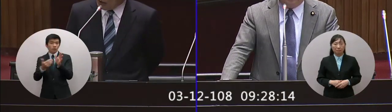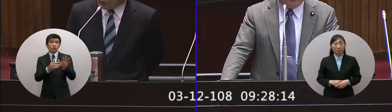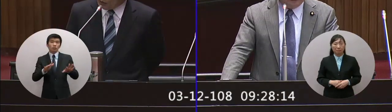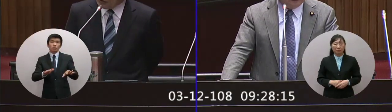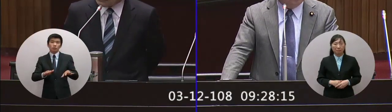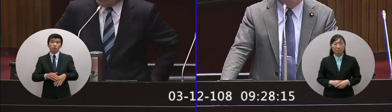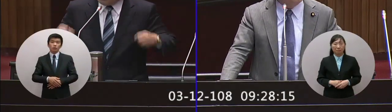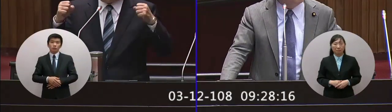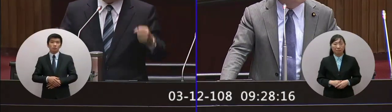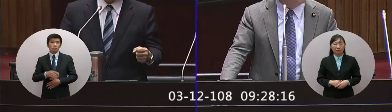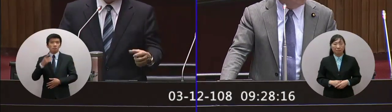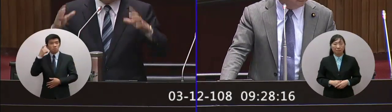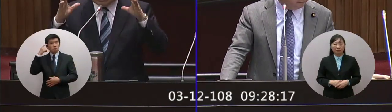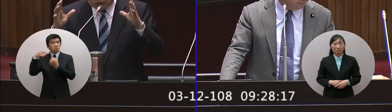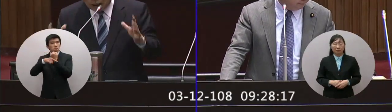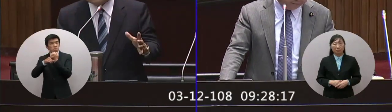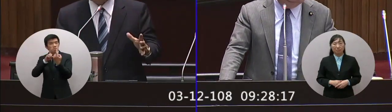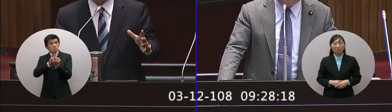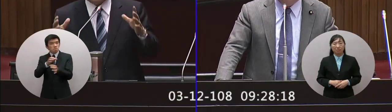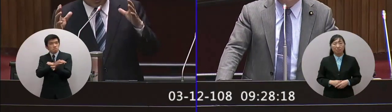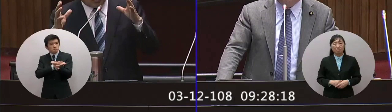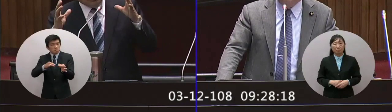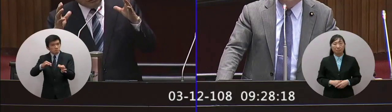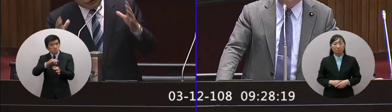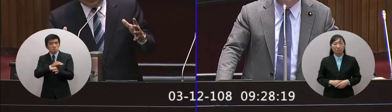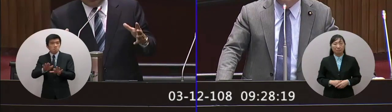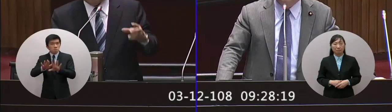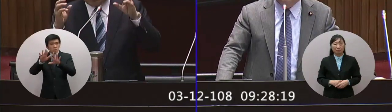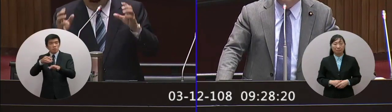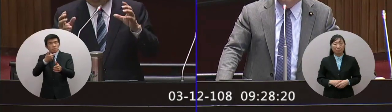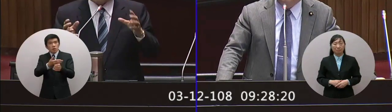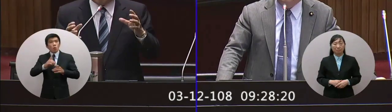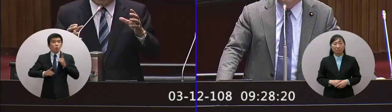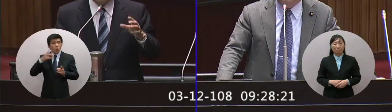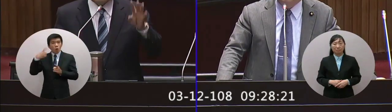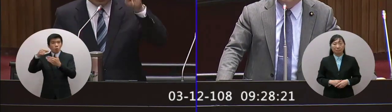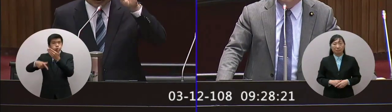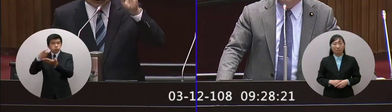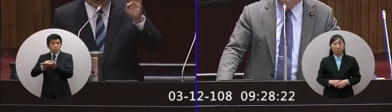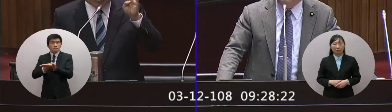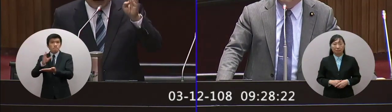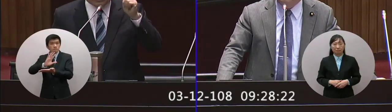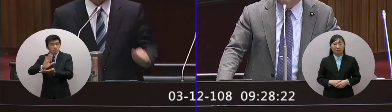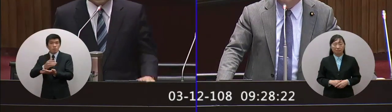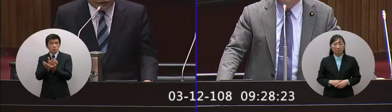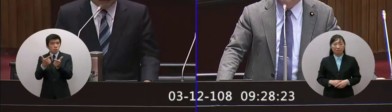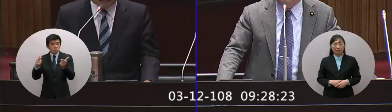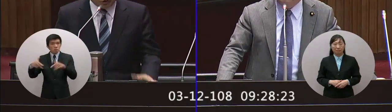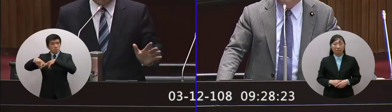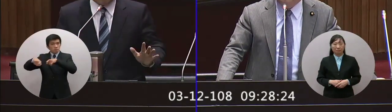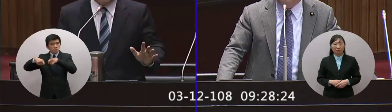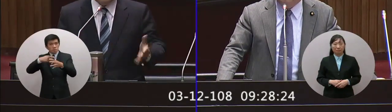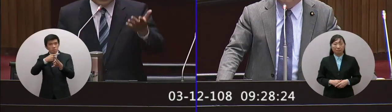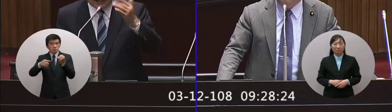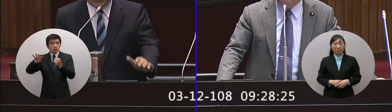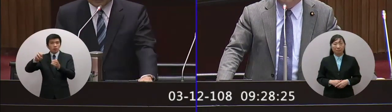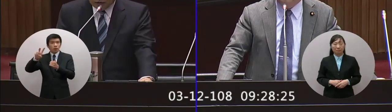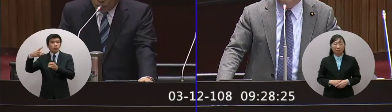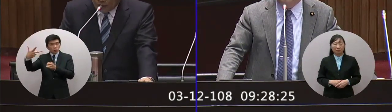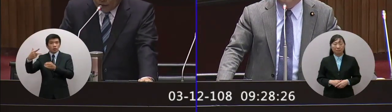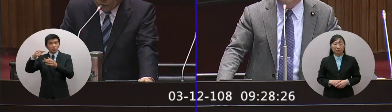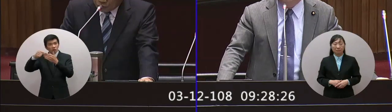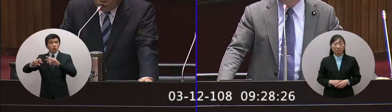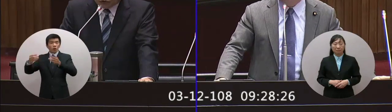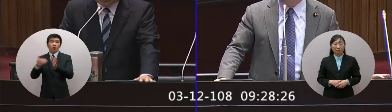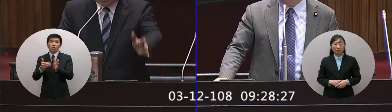對於怎麼樣拚經濟更能夠自由法規雙綁 就有427項雙綁法規也